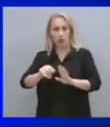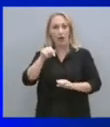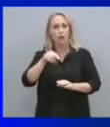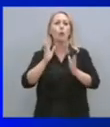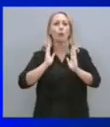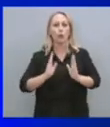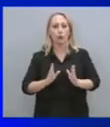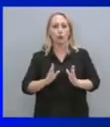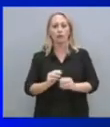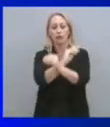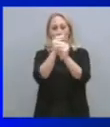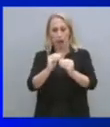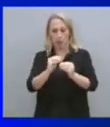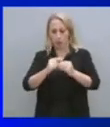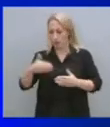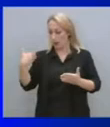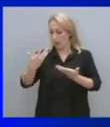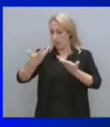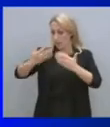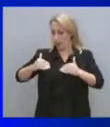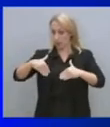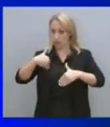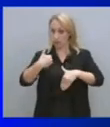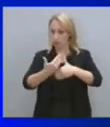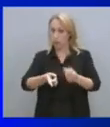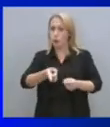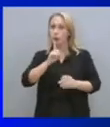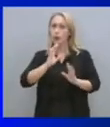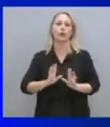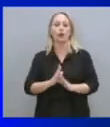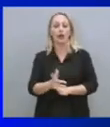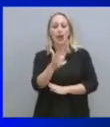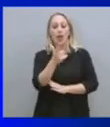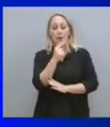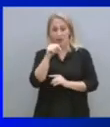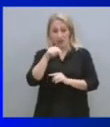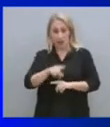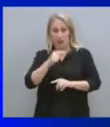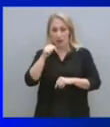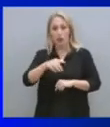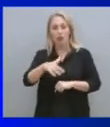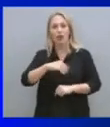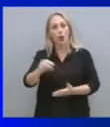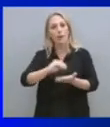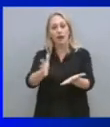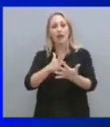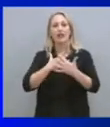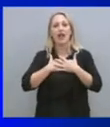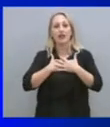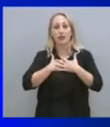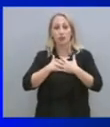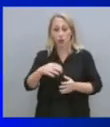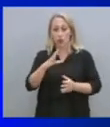σε αυτή την πορεία θα συνεχίσουμε. Θέλω με την ευκαιρία αυτή να εκφράσω και πάλι τις θερμές μου ευχαριστίες. Στα